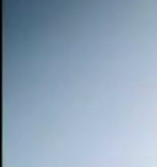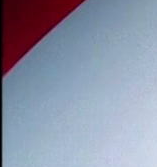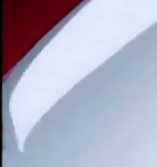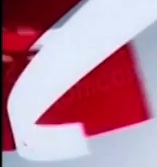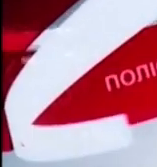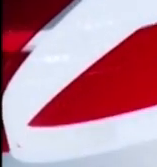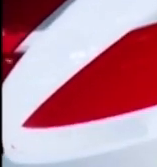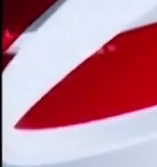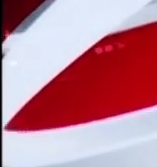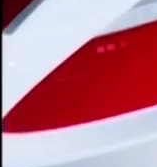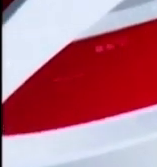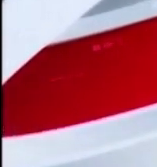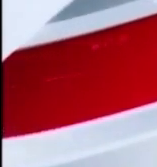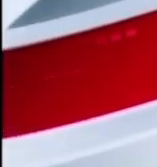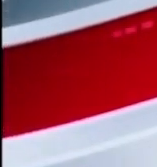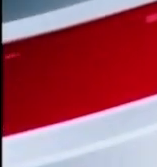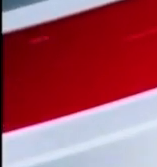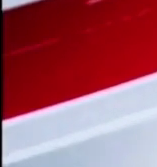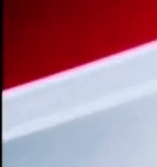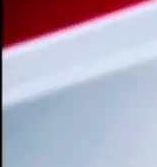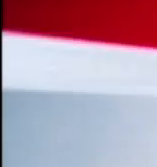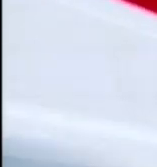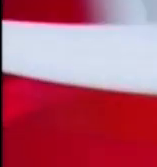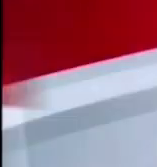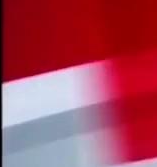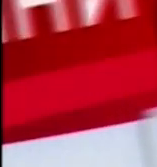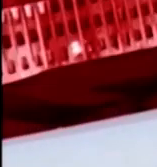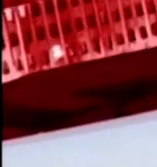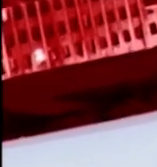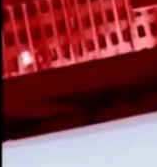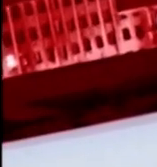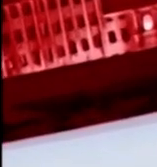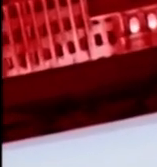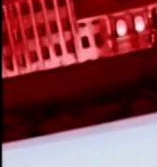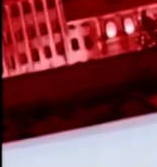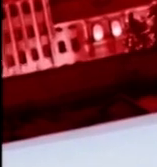Дякую. Дякую. Дякую.